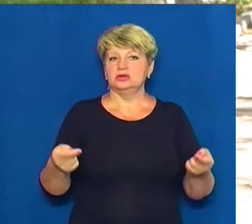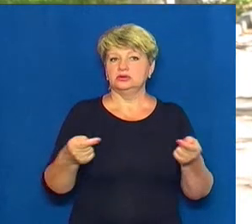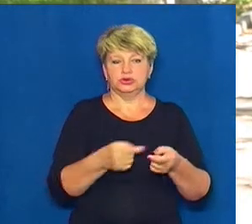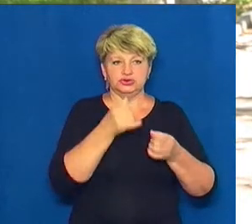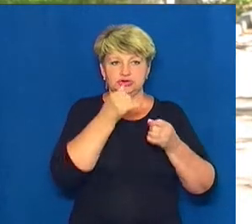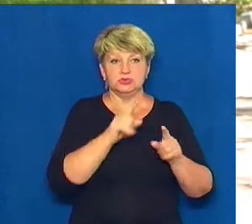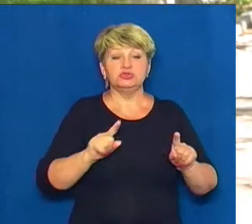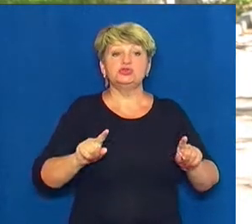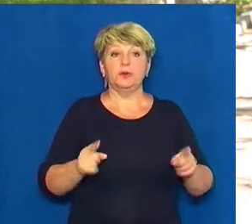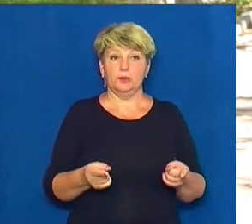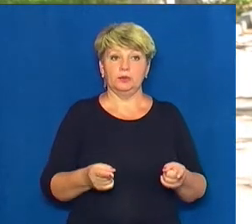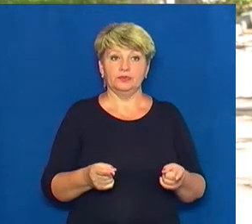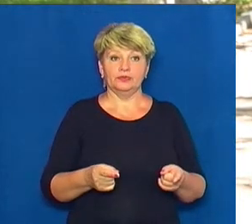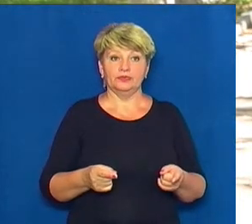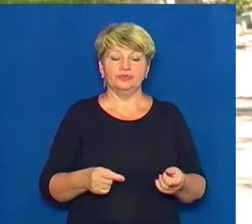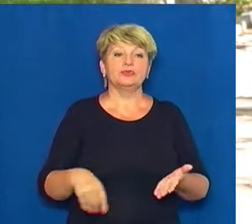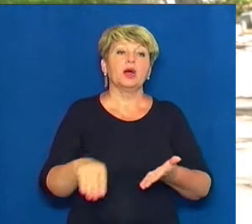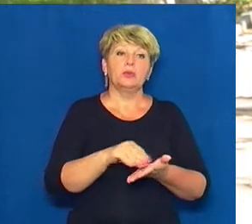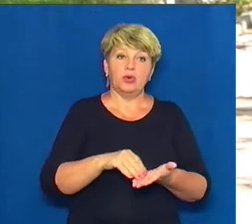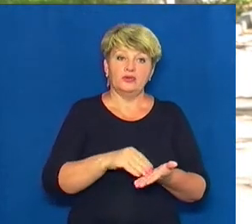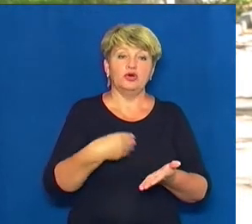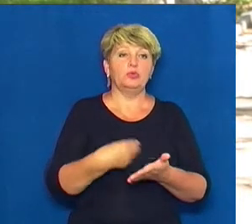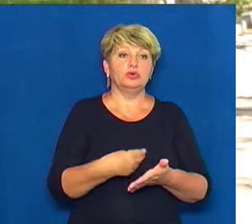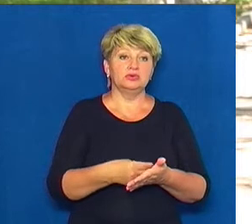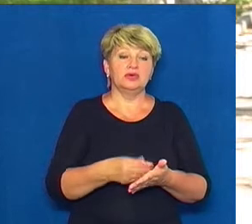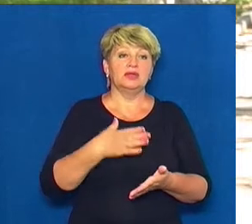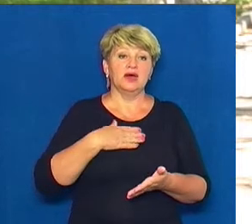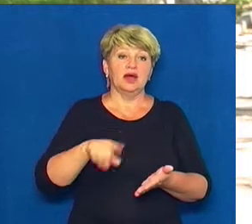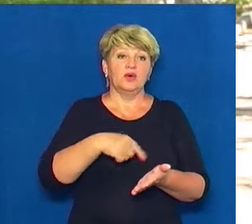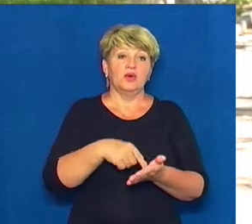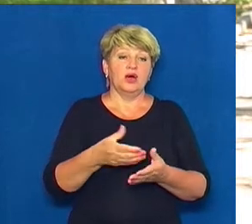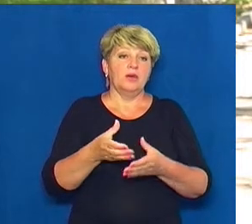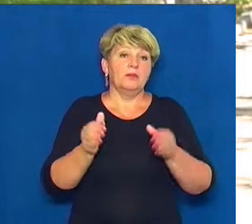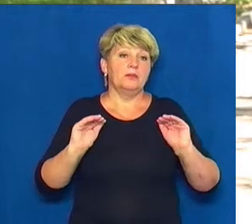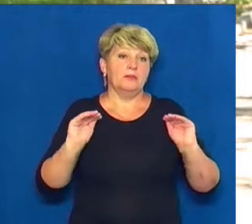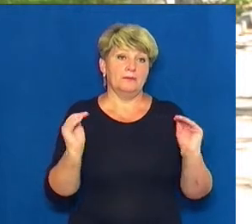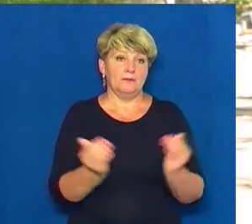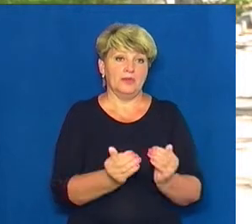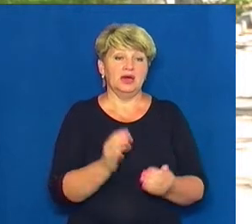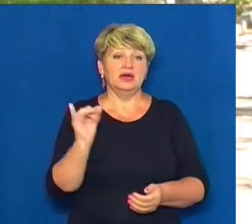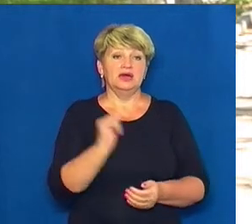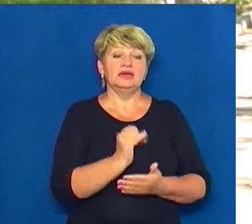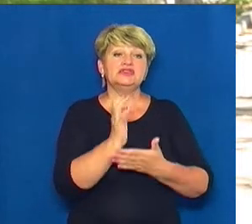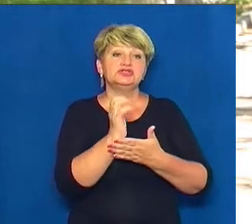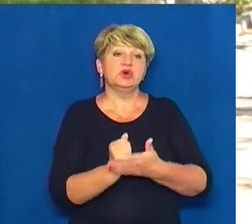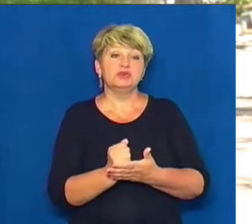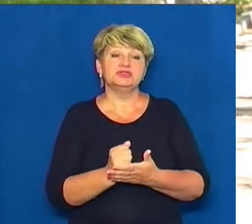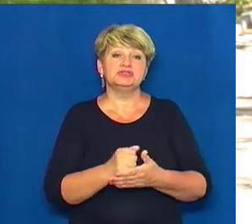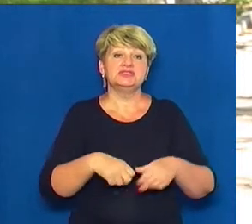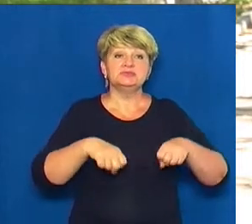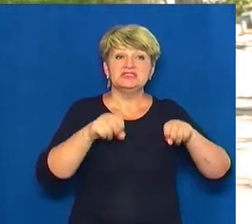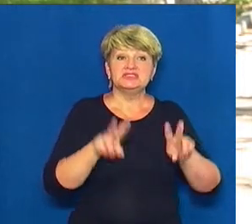Чому? Тому що, повторюсь, бюджет наший міський обмежений. І утримувати спеціалістів такого рівня